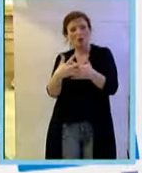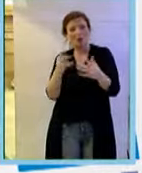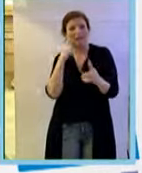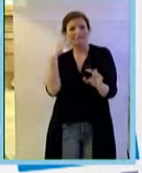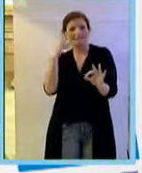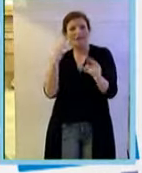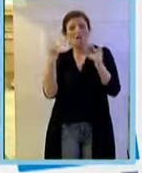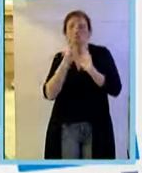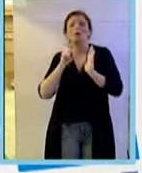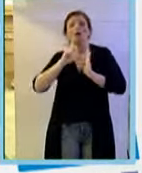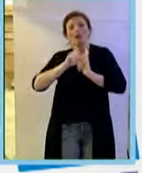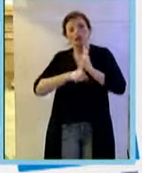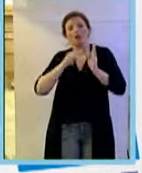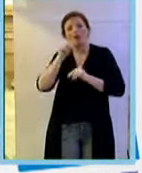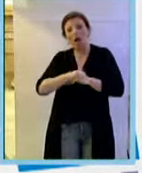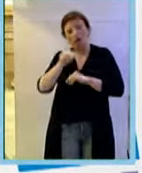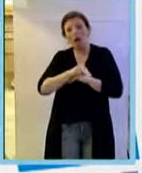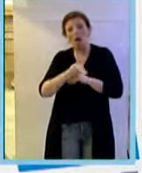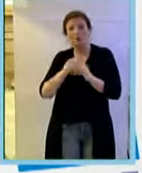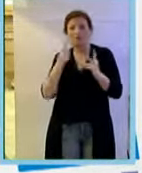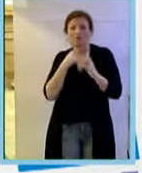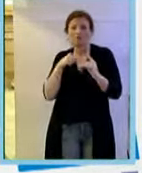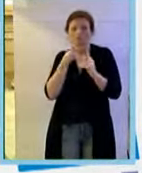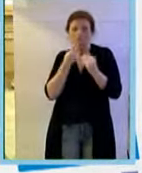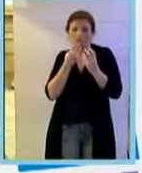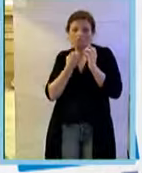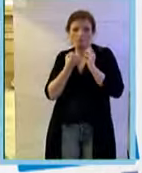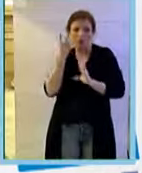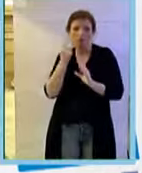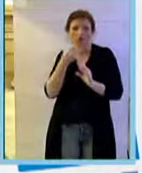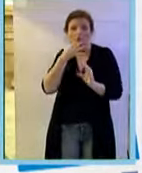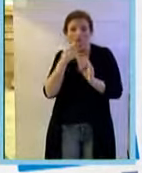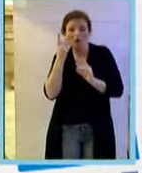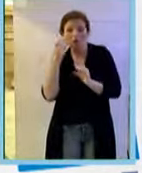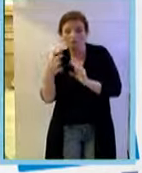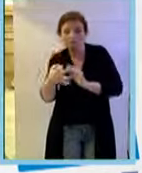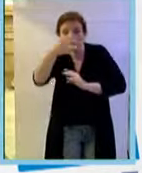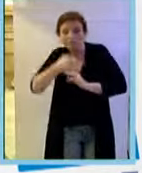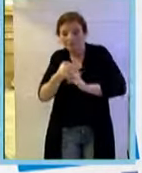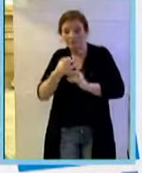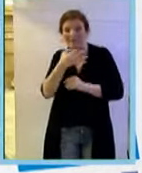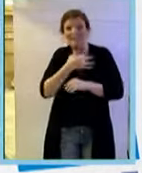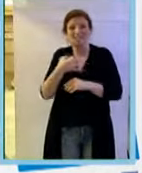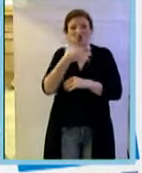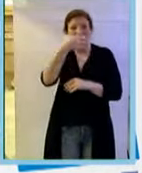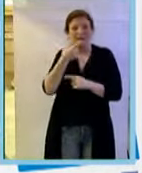voluti anni ed è stato molto fortunato a isolare. Questa molecola l'ho fatto in